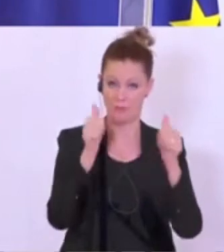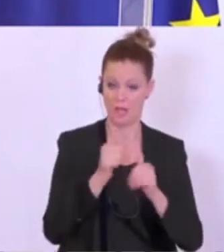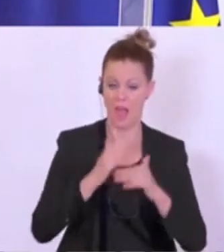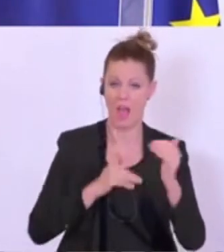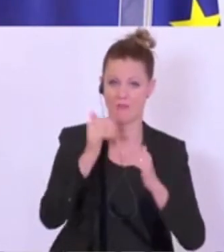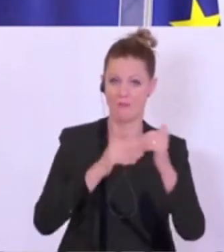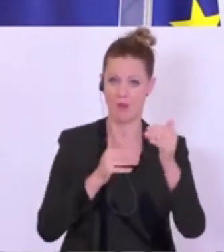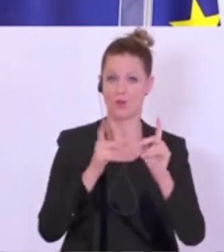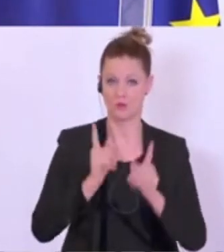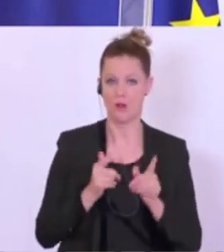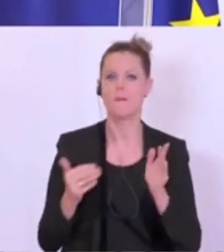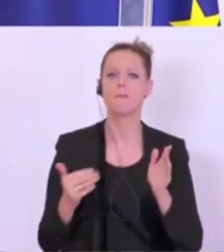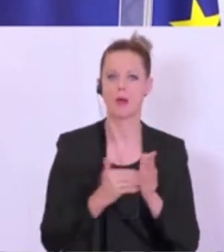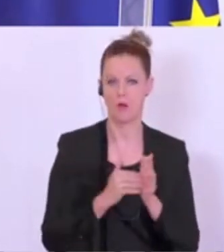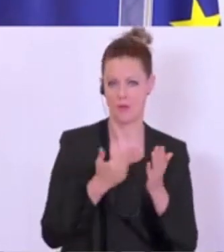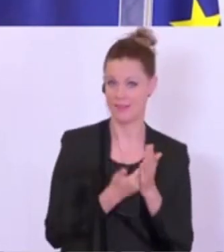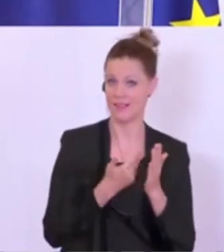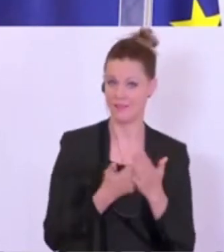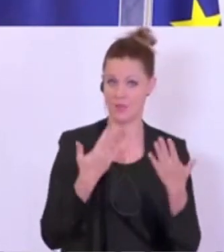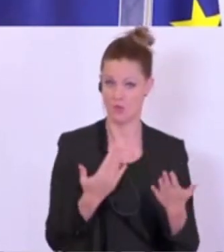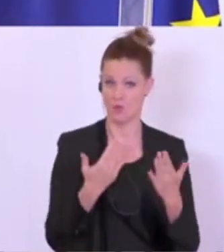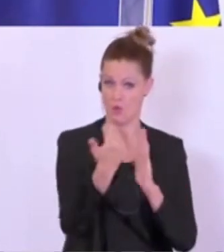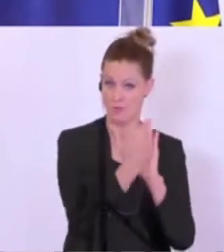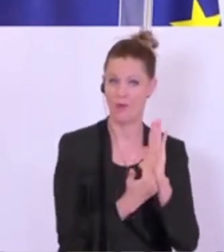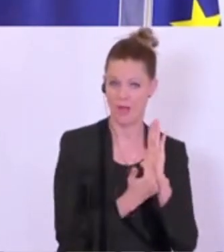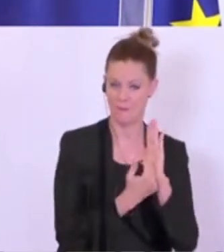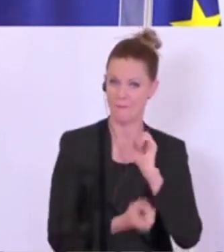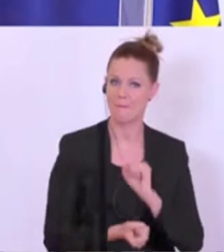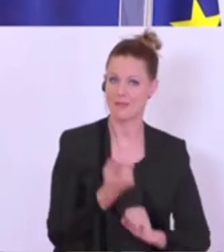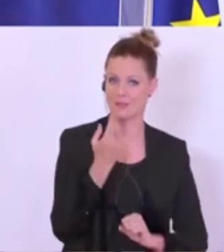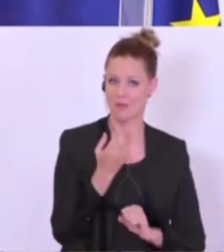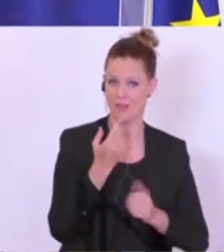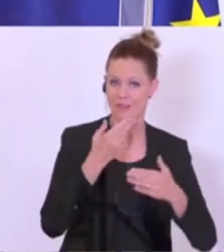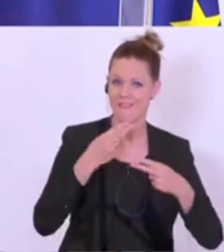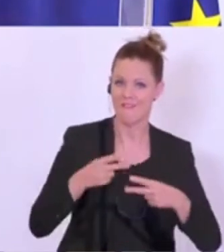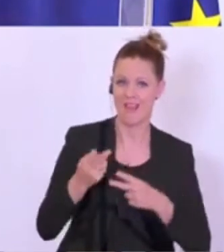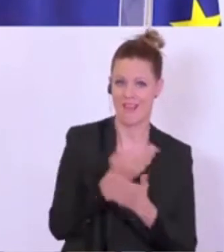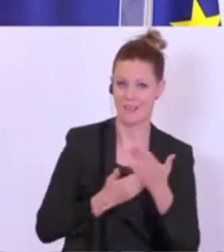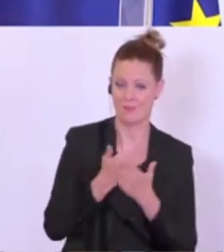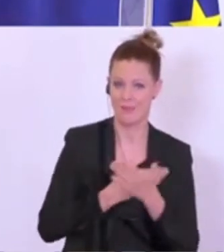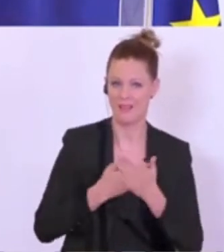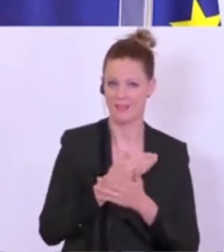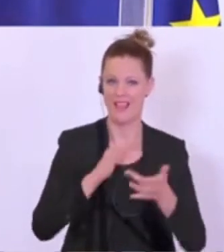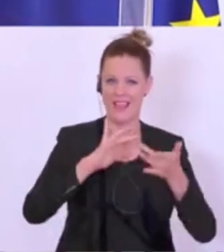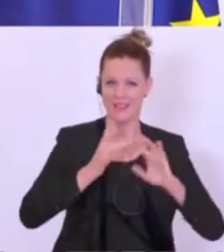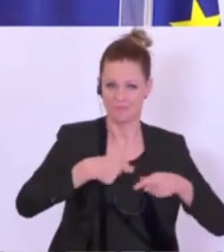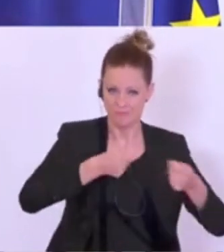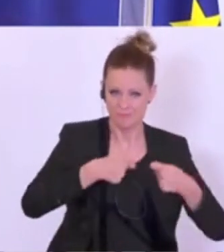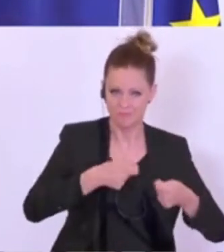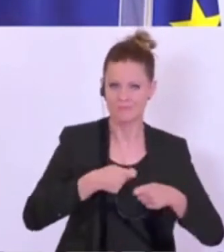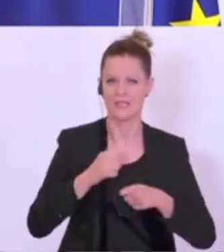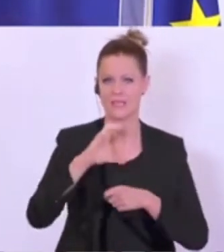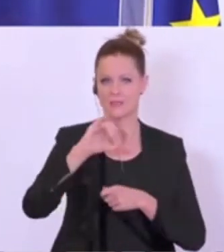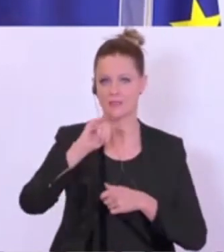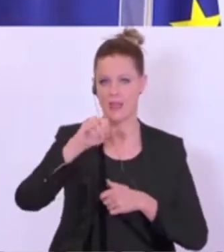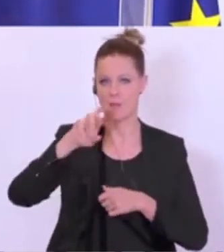und deshalb wird dieses Programm vor allem in der Fortbildung im Bereich E-Commerce, Cybersicherheit